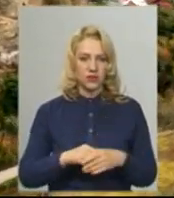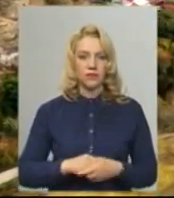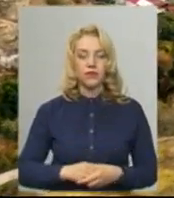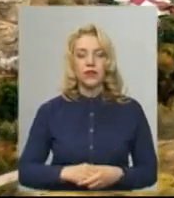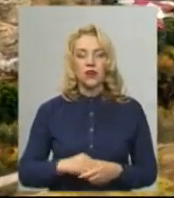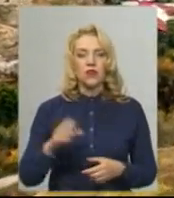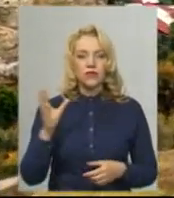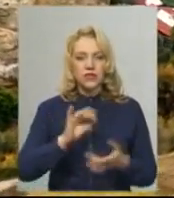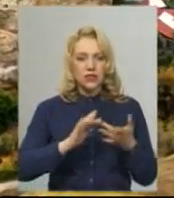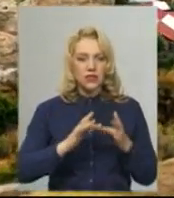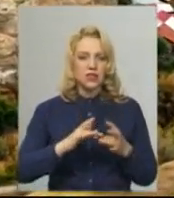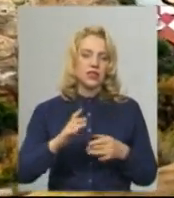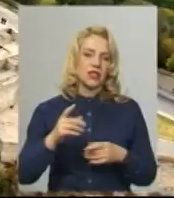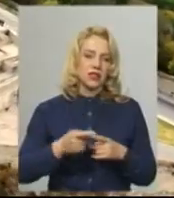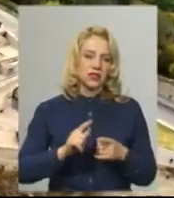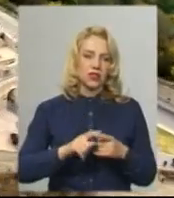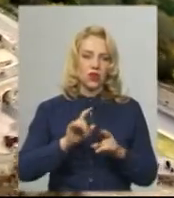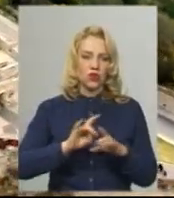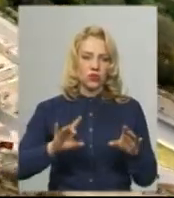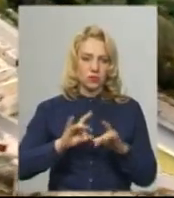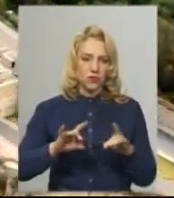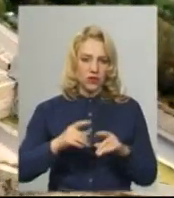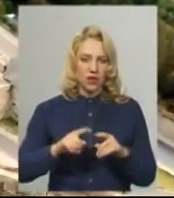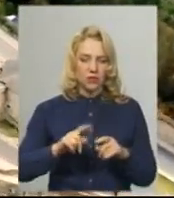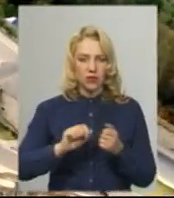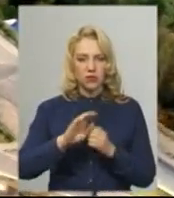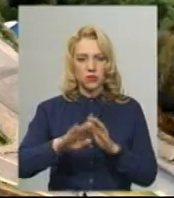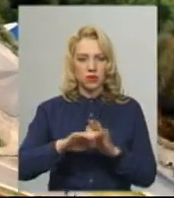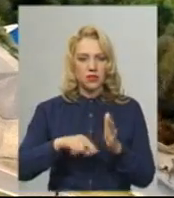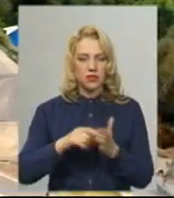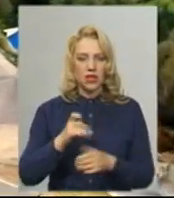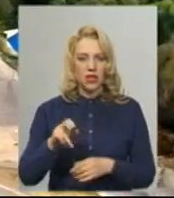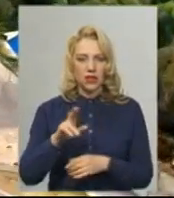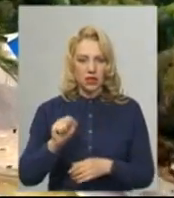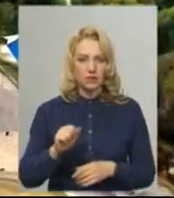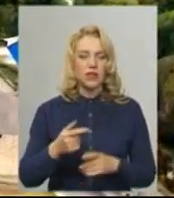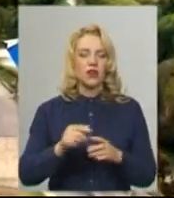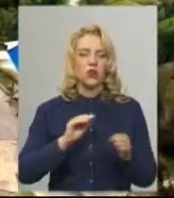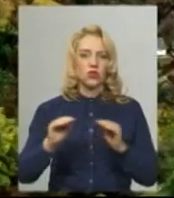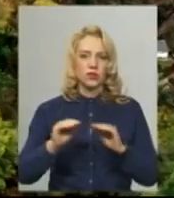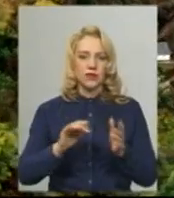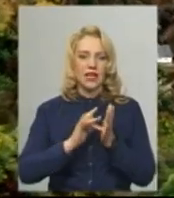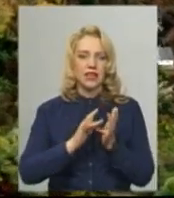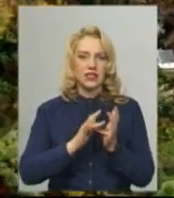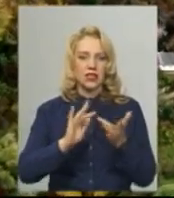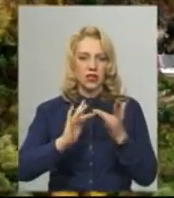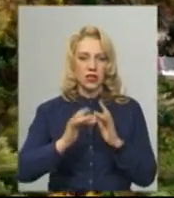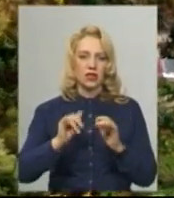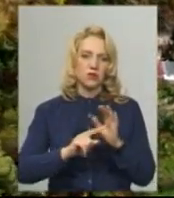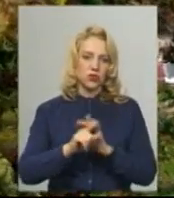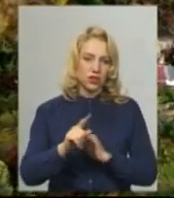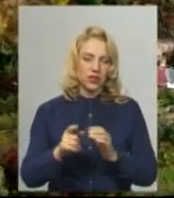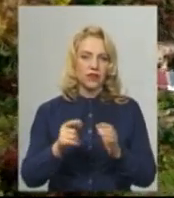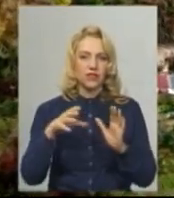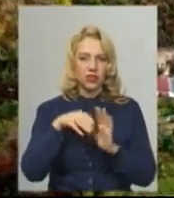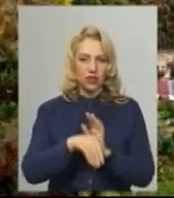соцмережах, розповідає директор департаменту гуманітарної політики Кам'янець-Подільської міської ради Петро Гаврилюк, розмістили екскурсію онлайн та заходилися втілювати